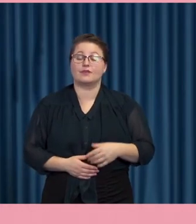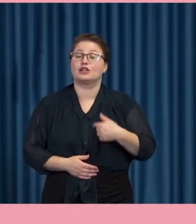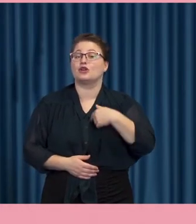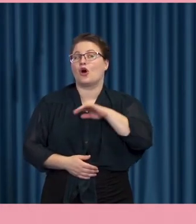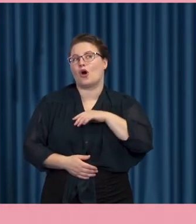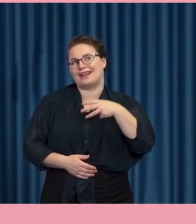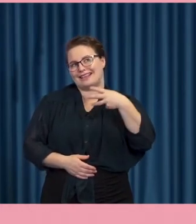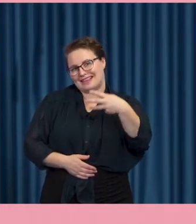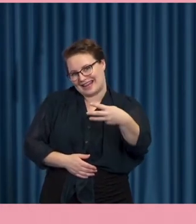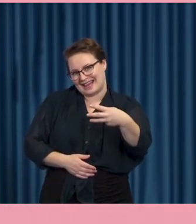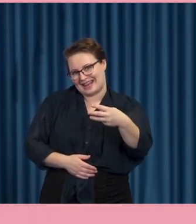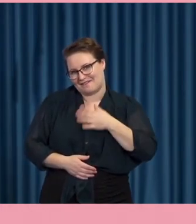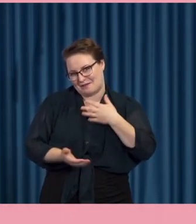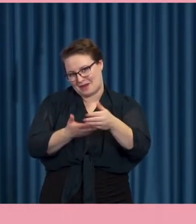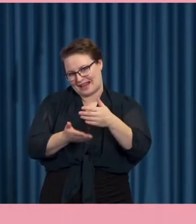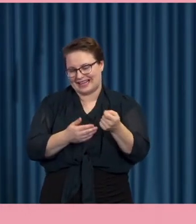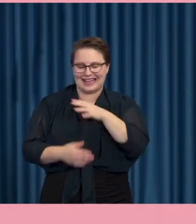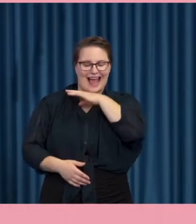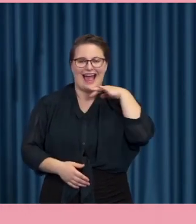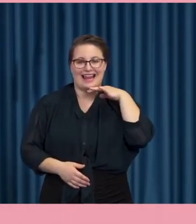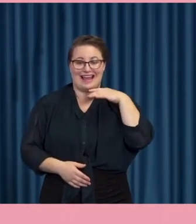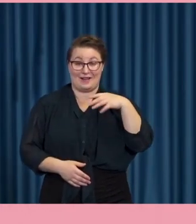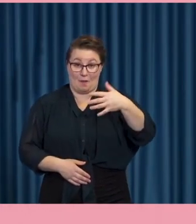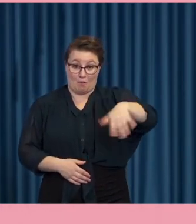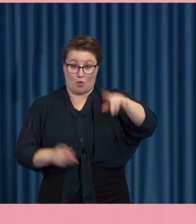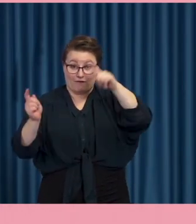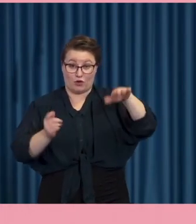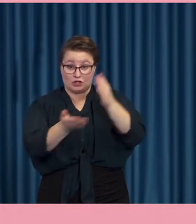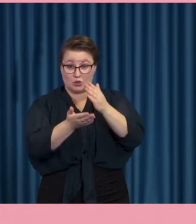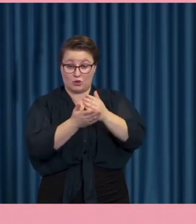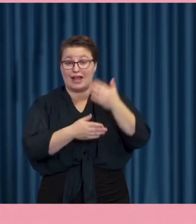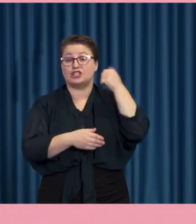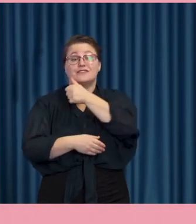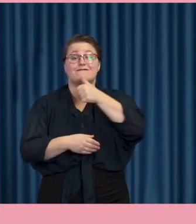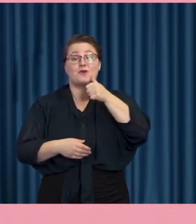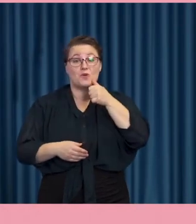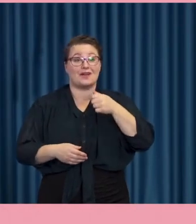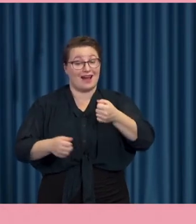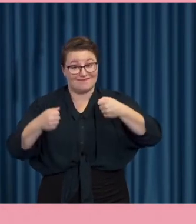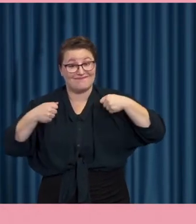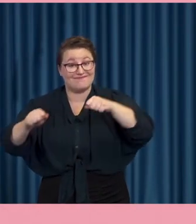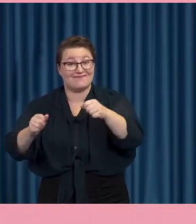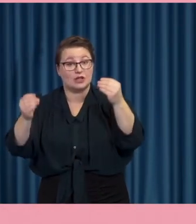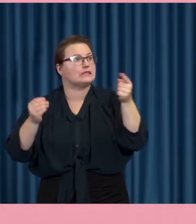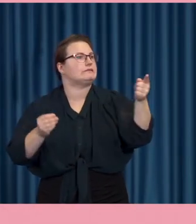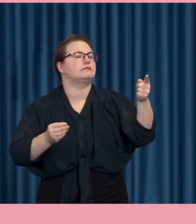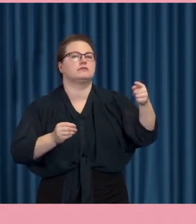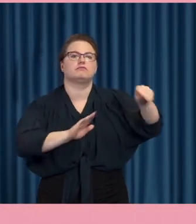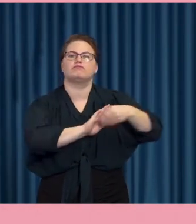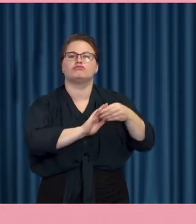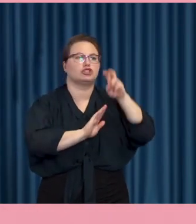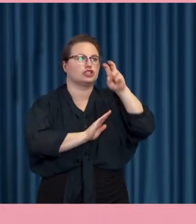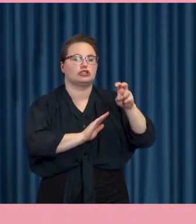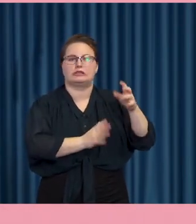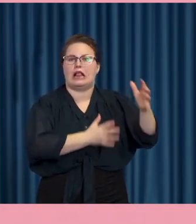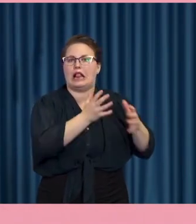härliga grejer kring det här nu. I våras så var kursens finansiering hotad. De visste inte om de skulle få fortsätta. Det blev en ganska stark